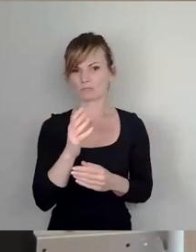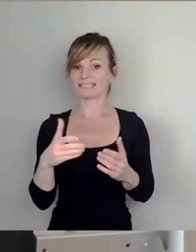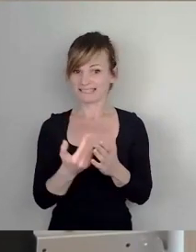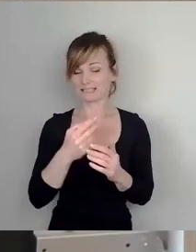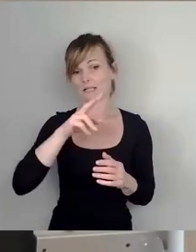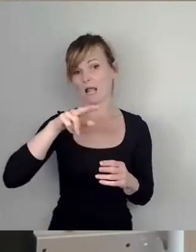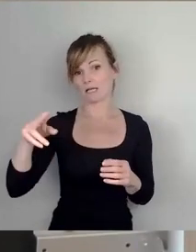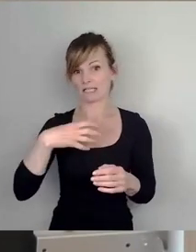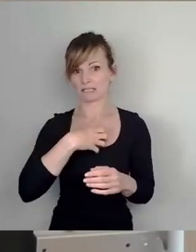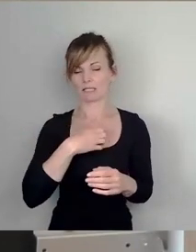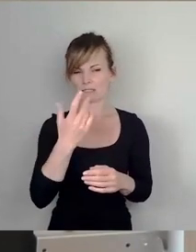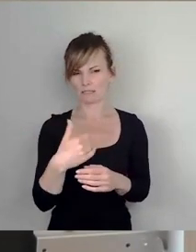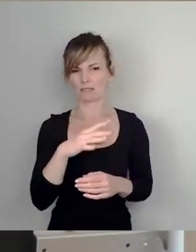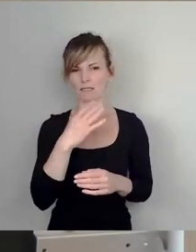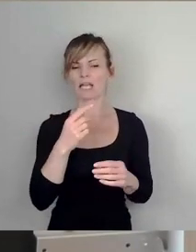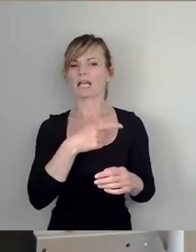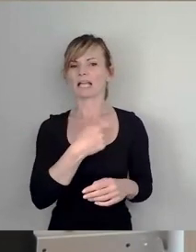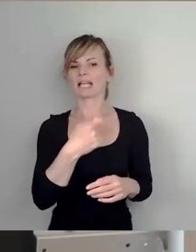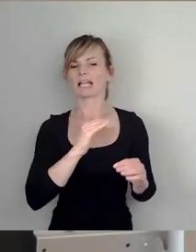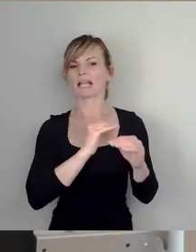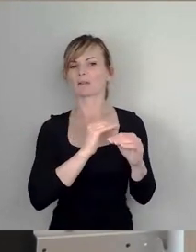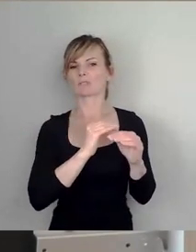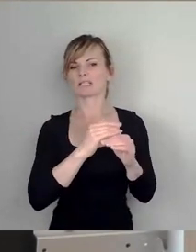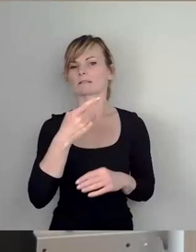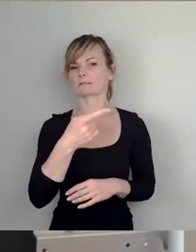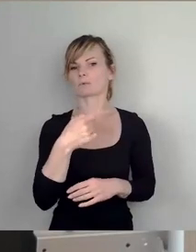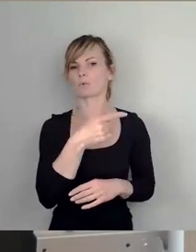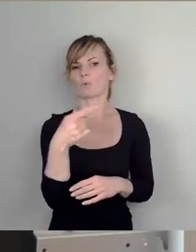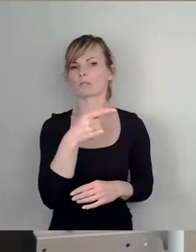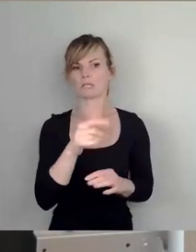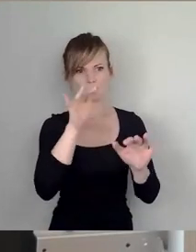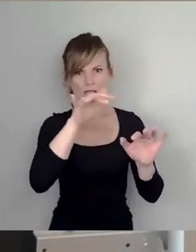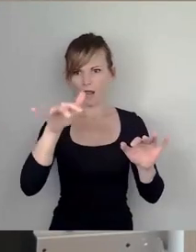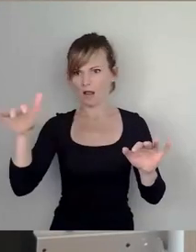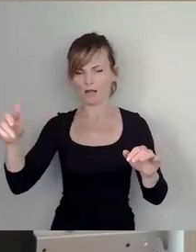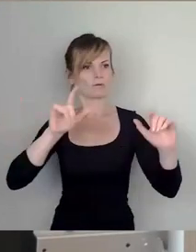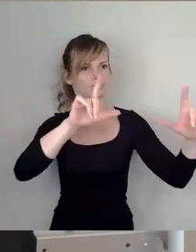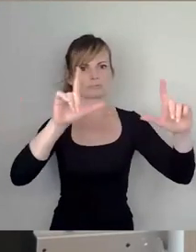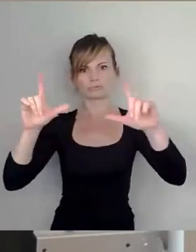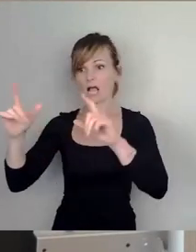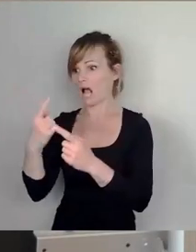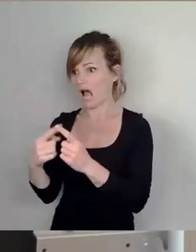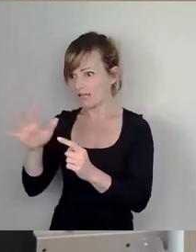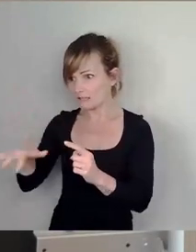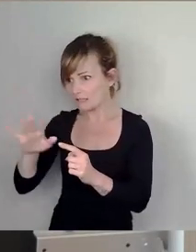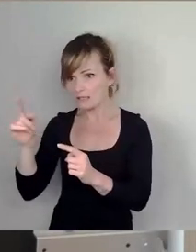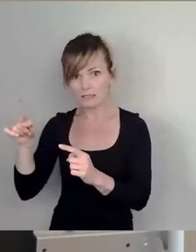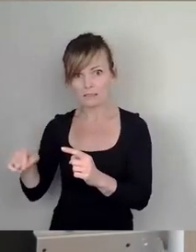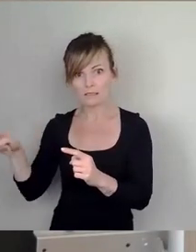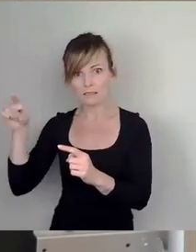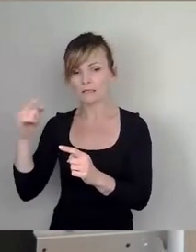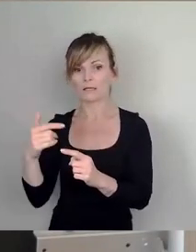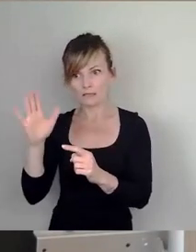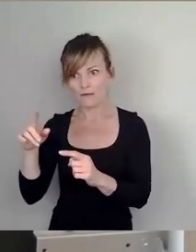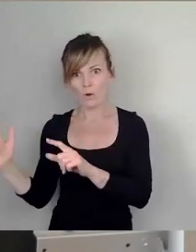Eine Arbeit anderer Künstler aber, die nach Berechtigung hätten, in dieser Ausstellung zu hängen, sind abgelehnt worden. Man